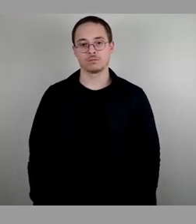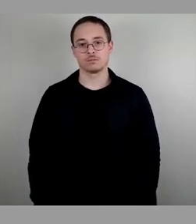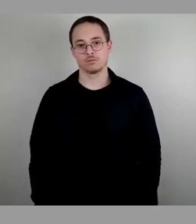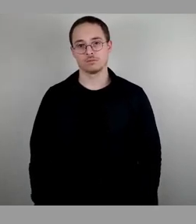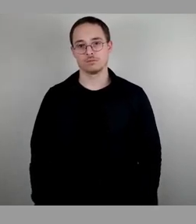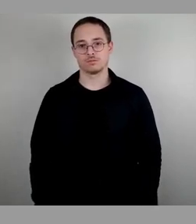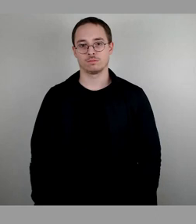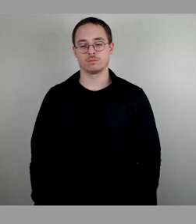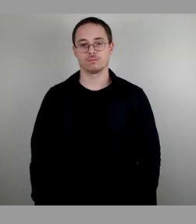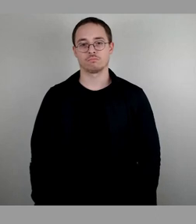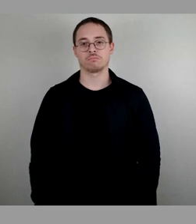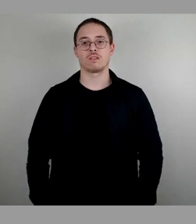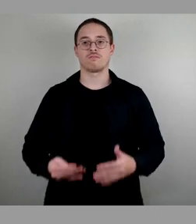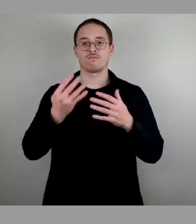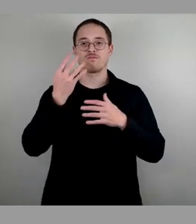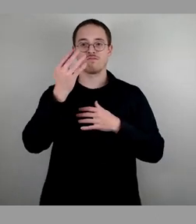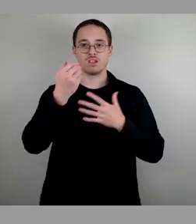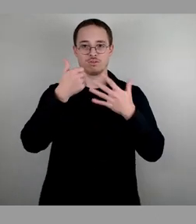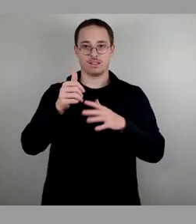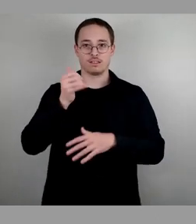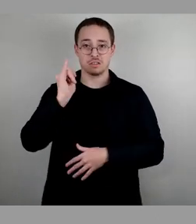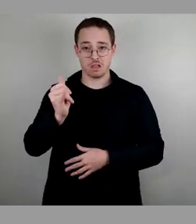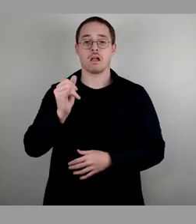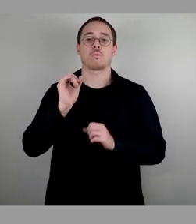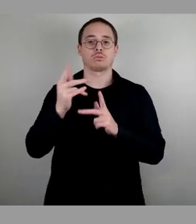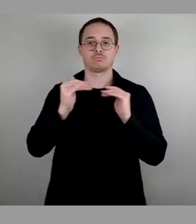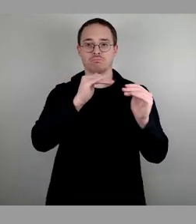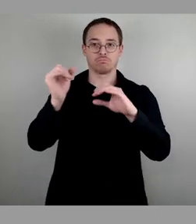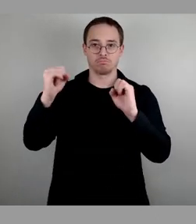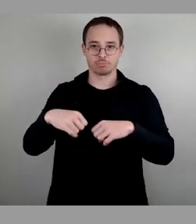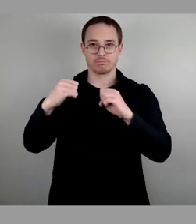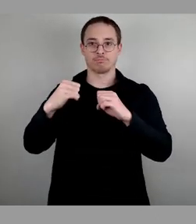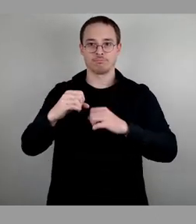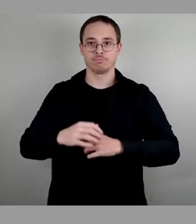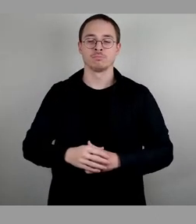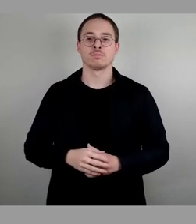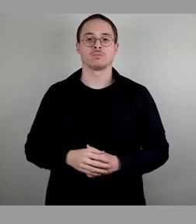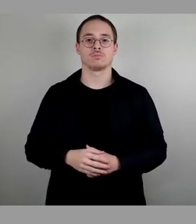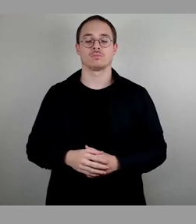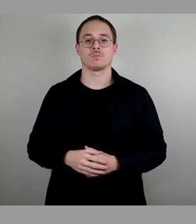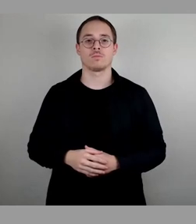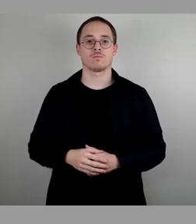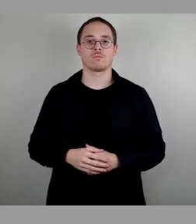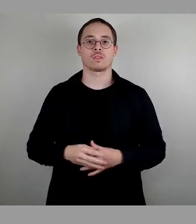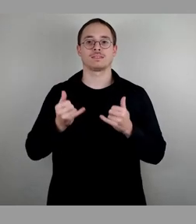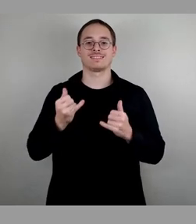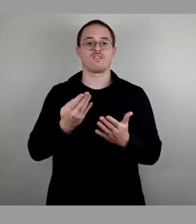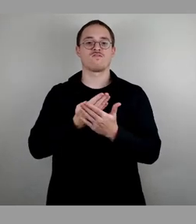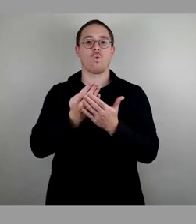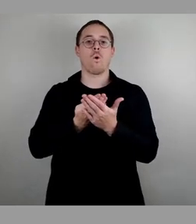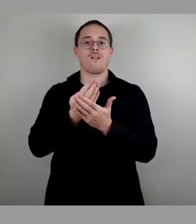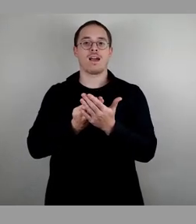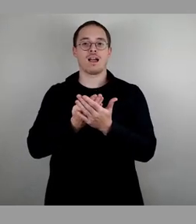Mit 64 ja ebenfalls einstimmig beschlossen. Und wir entscheiden über die Vorlage Ausscheiden